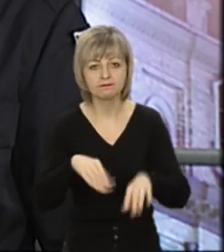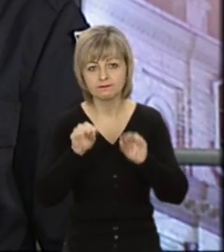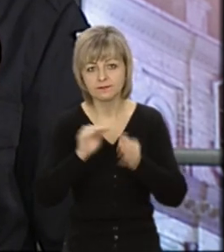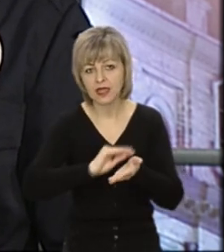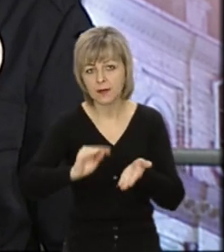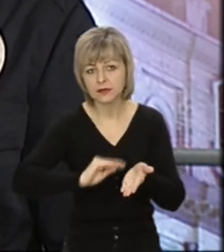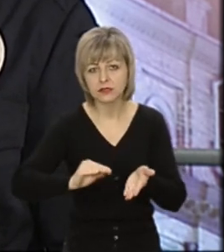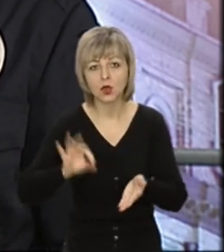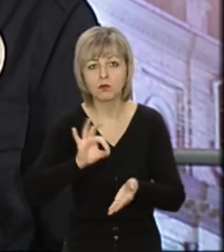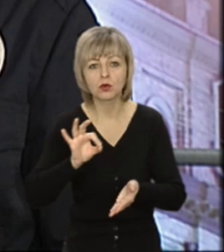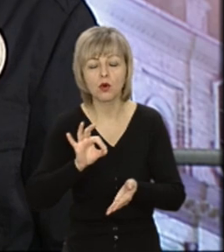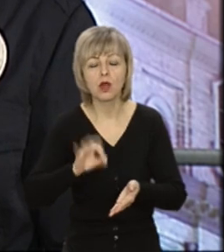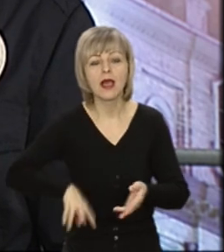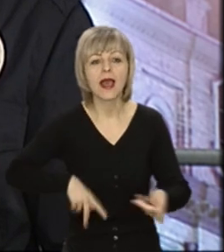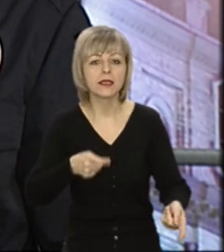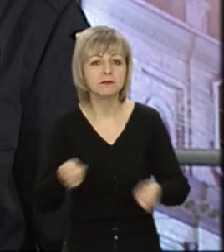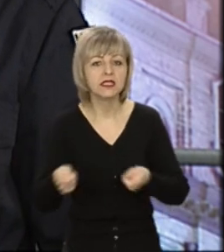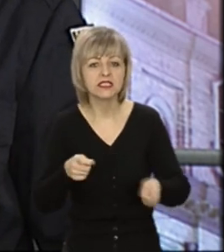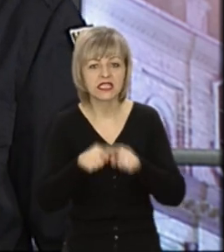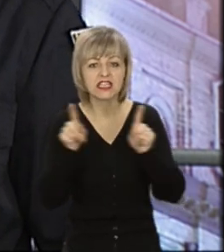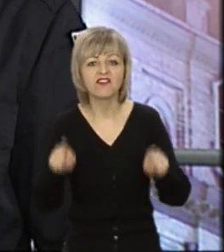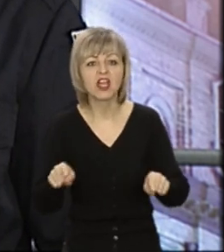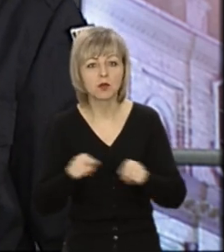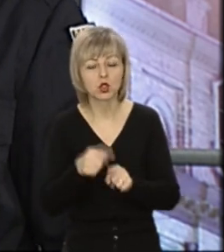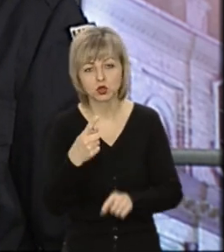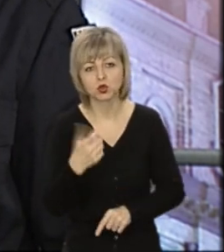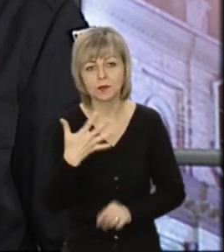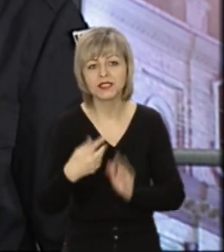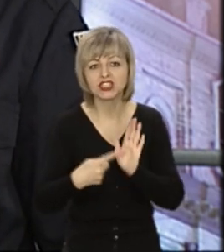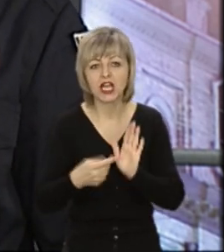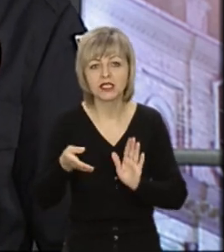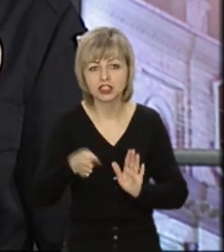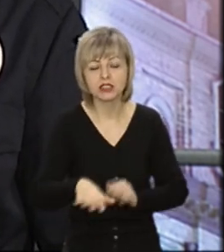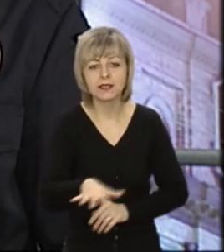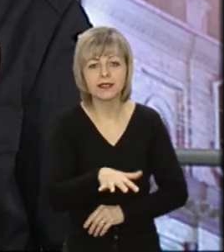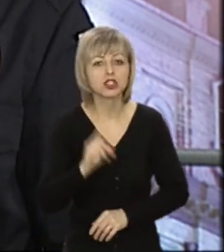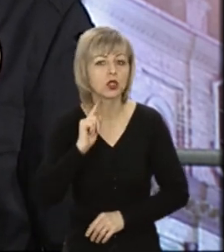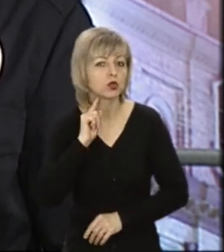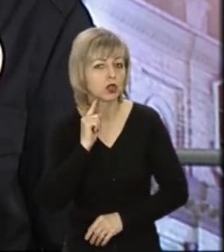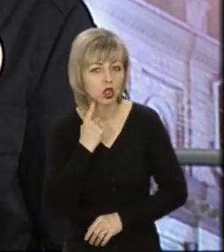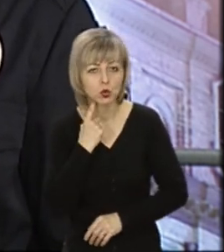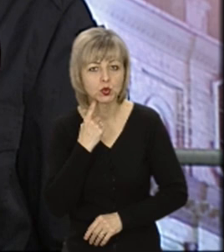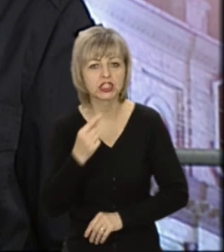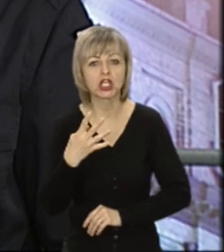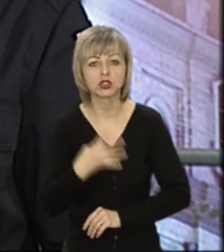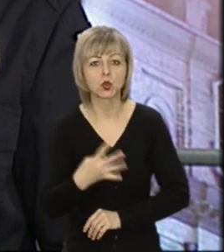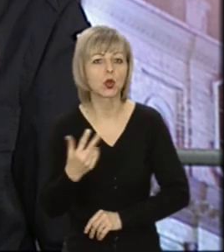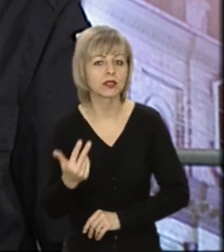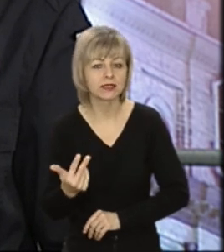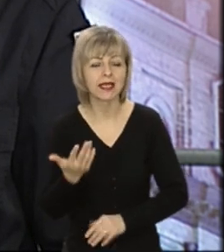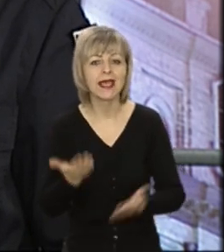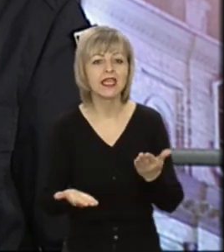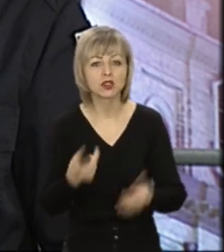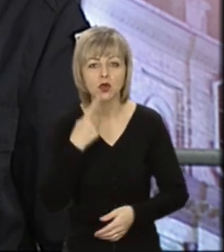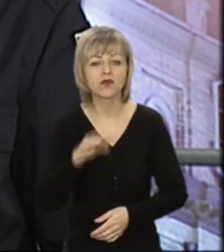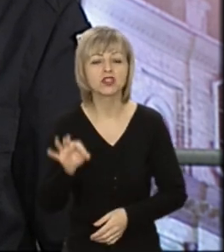що стосується адміністративних протоколів, 156 і на території Луцька 43. Це,